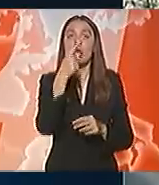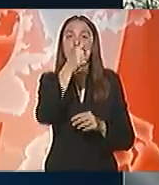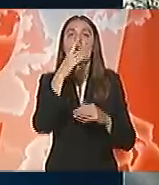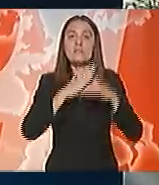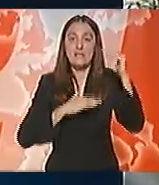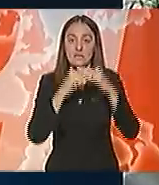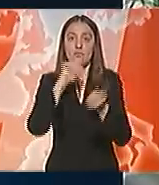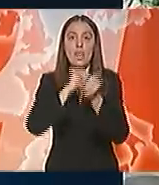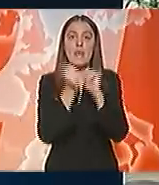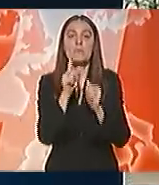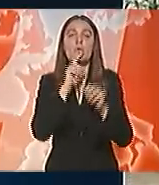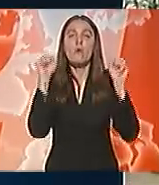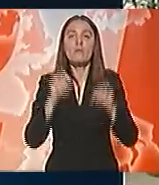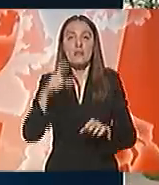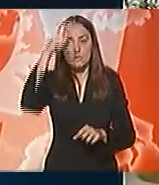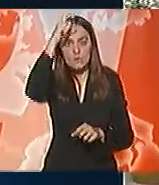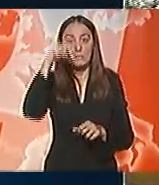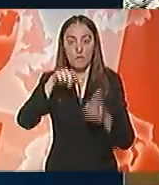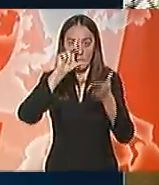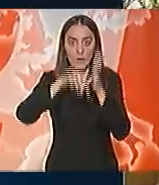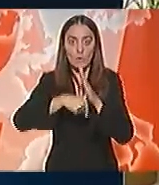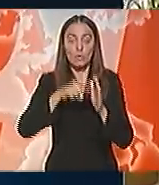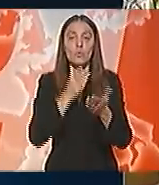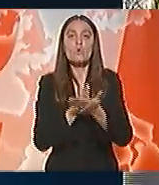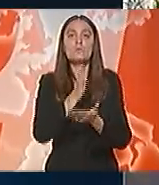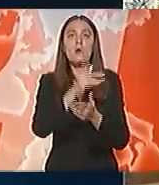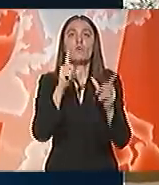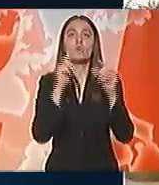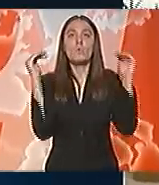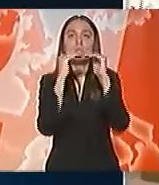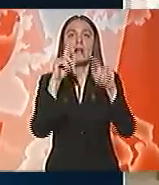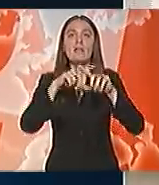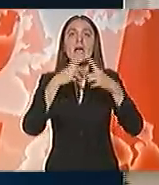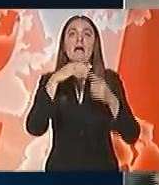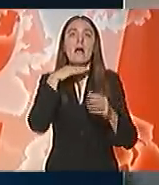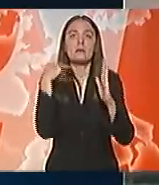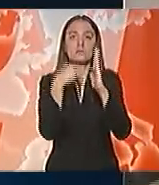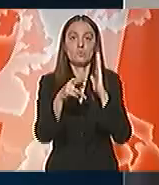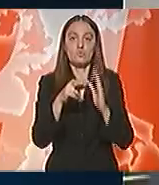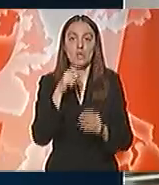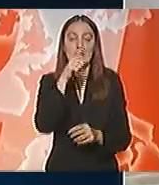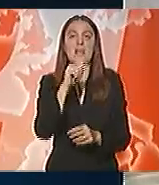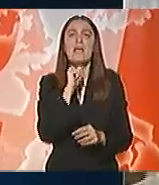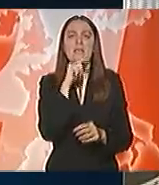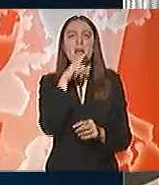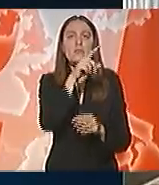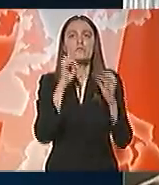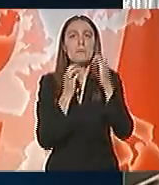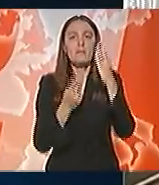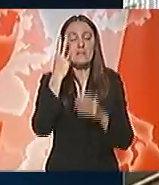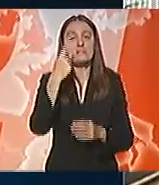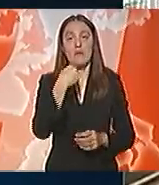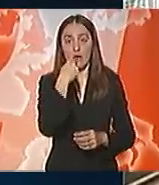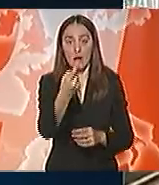zadovoljan naporima koje vlasti u Srbiji u ovom trenutku sprovode u saradnje sa Haškim tužilaštom. Ignjatović za B92